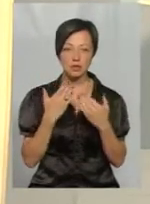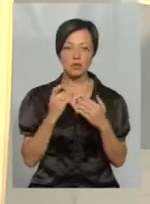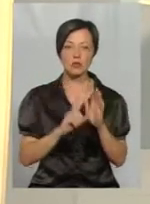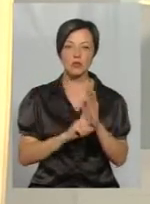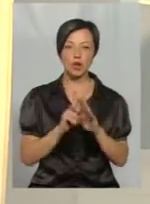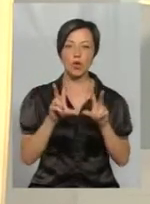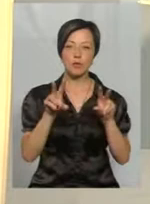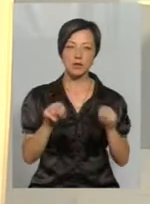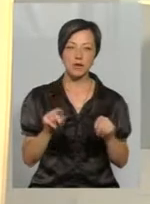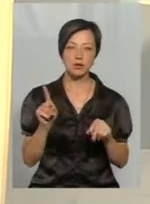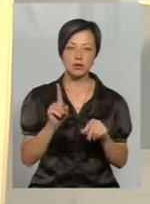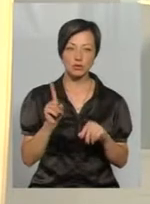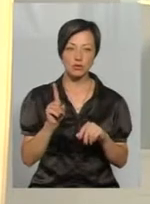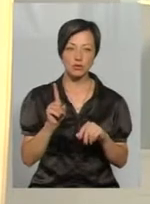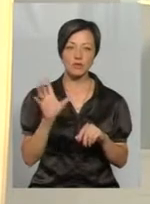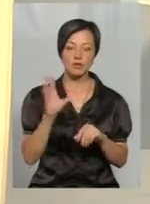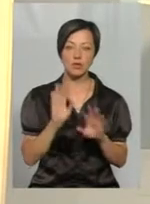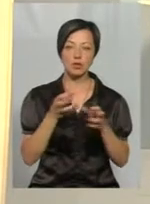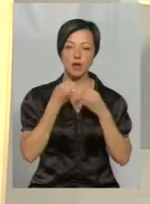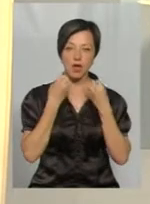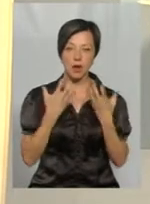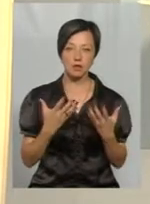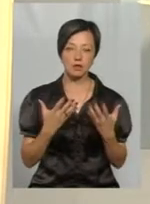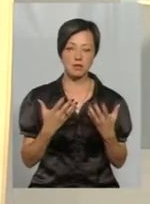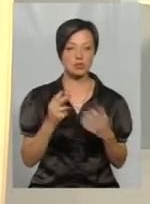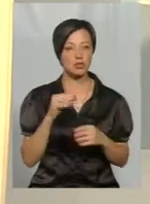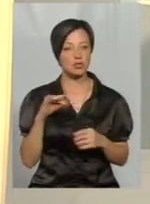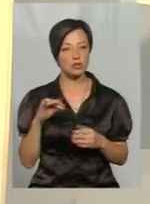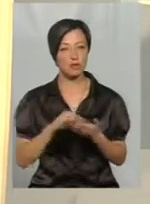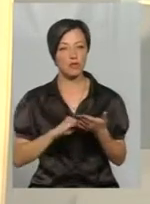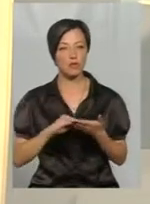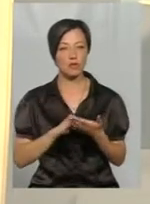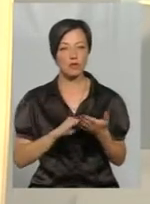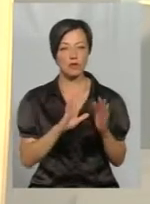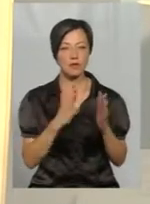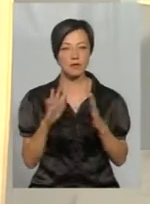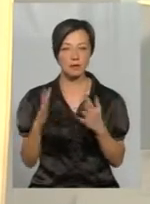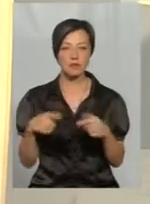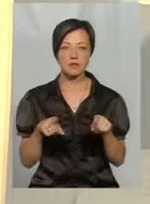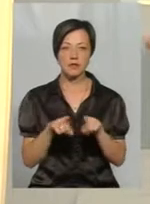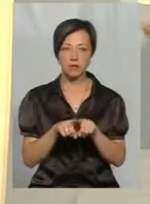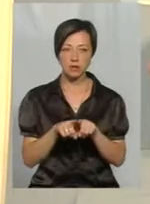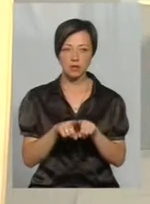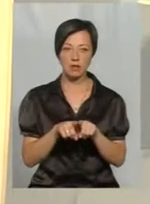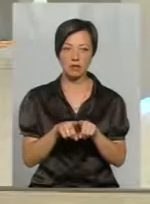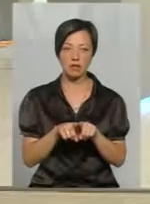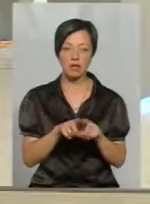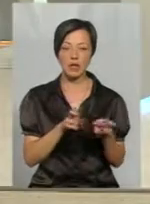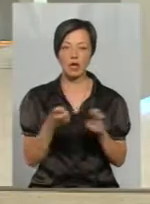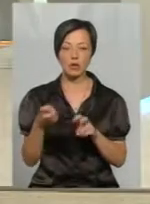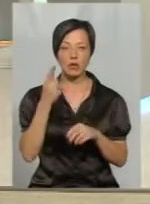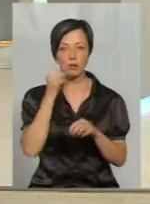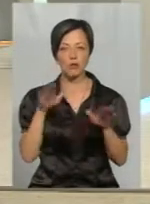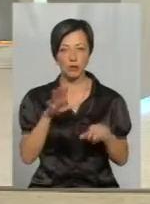почали обіцяти, що все буде гаразд? Чи повторювалися випадки, що все ж таки гинули знову